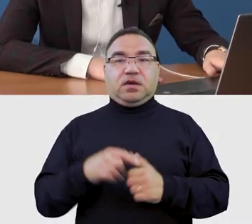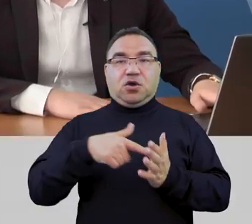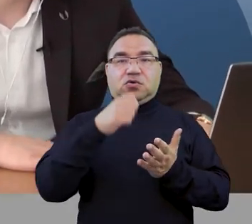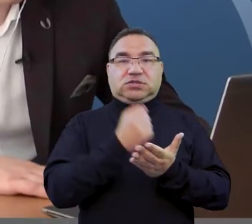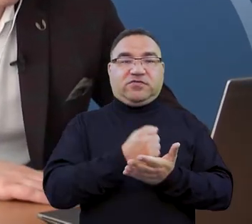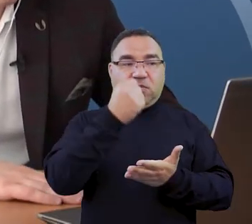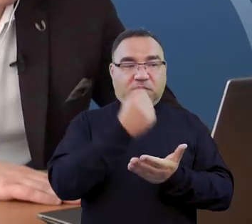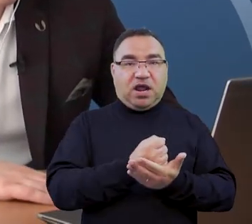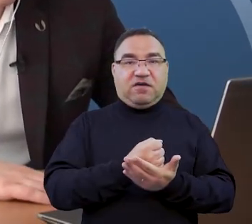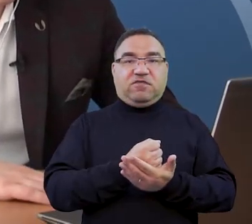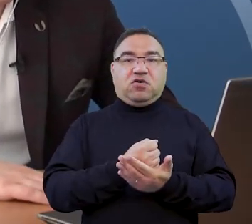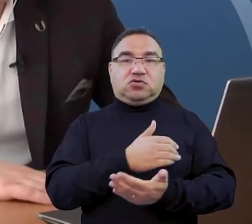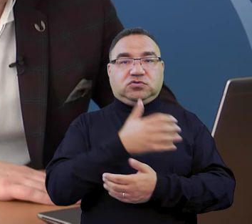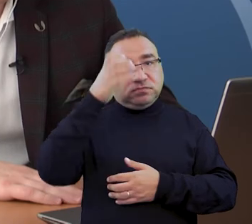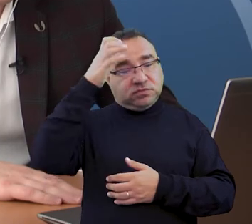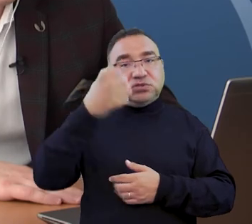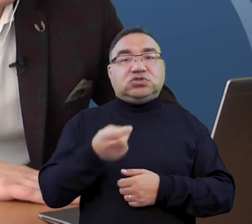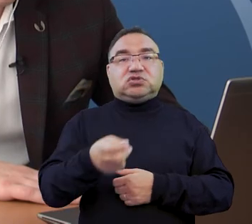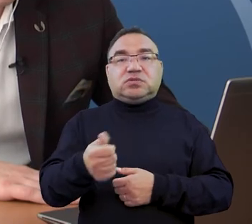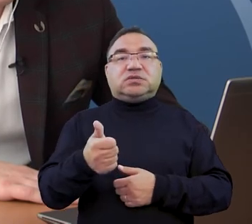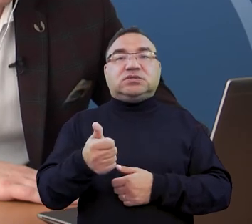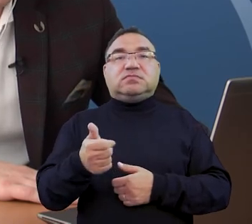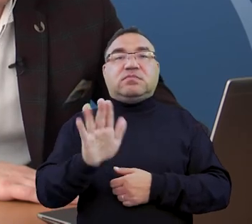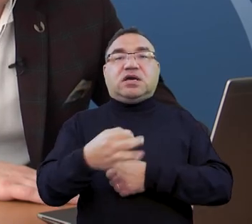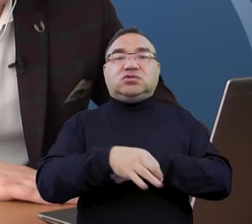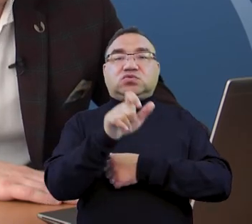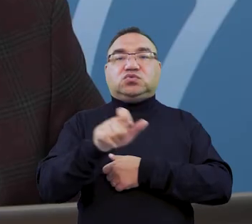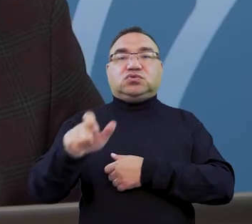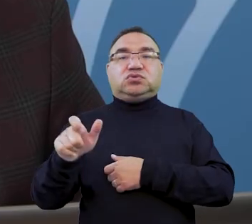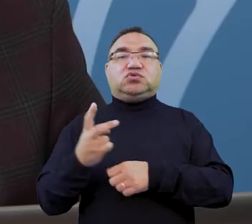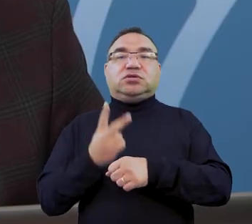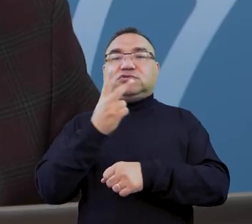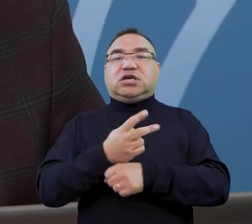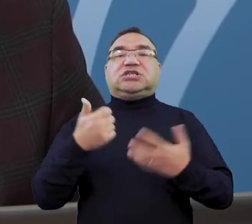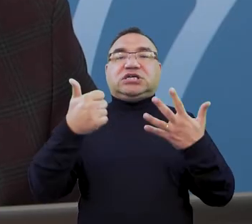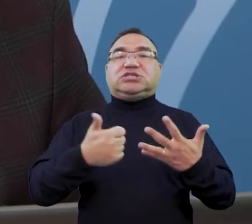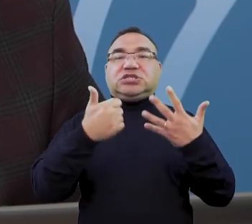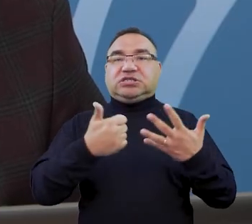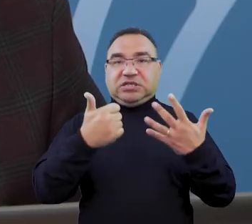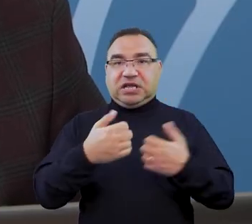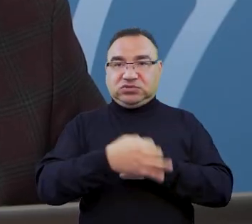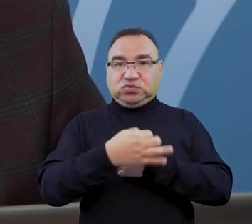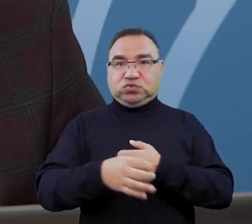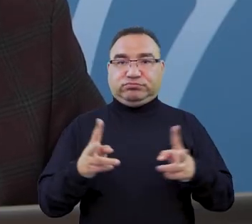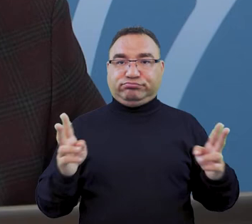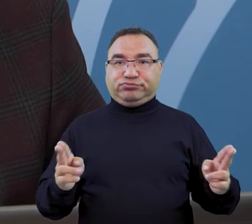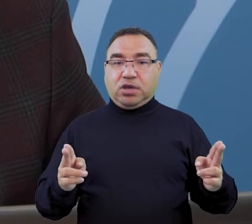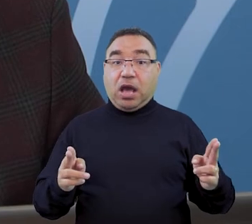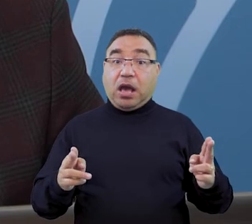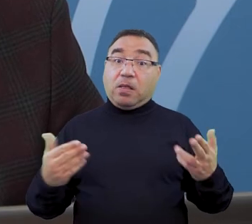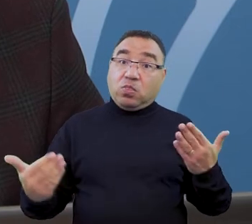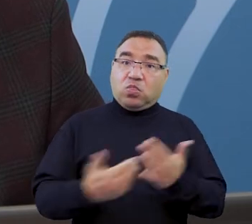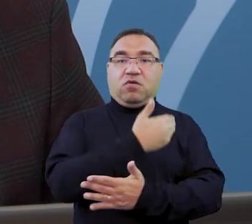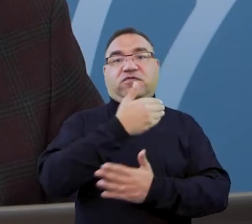ustawy Prawo o Szkodnictwie Wyższym i Nauce o stypendia mogą obiegać się studenci, których okres studiowań nie przekracza 6 lat. Czy w pracach przy nowelizacji